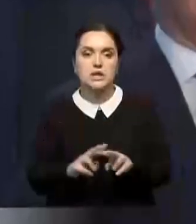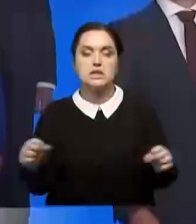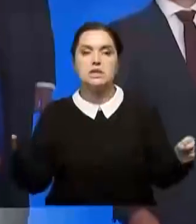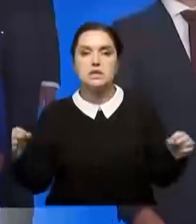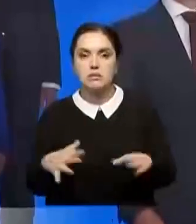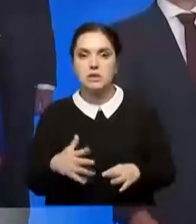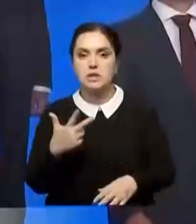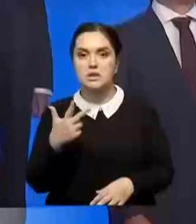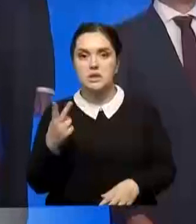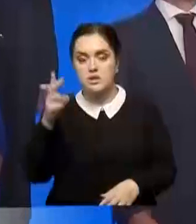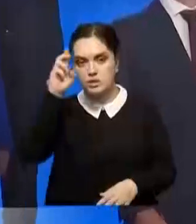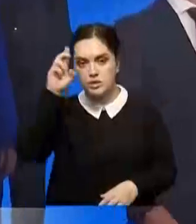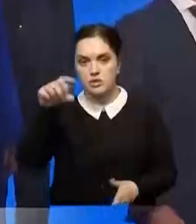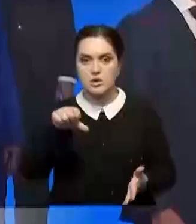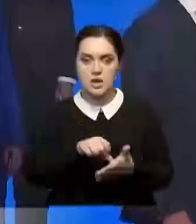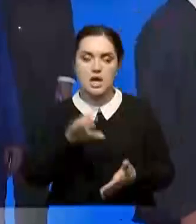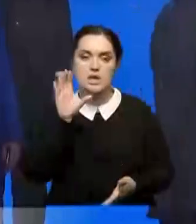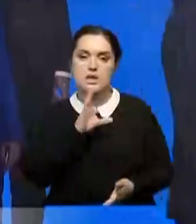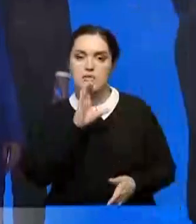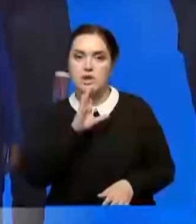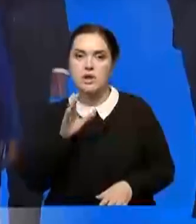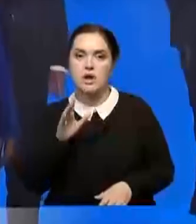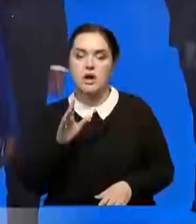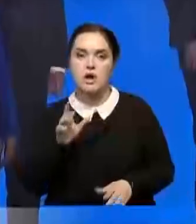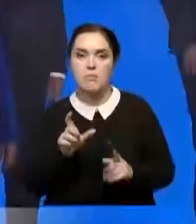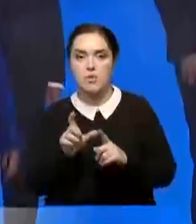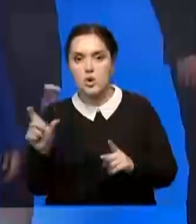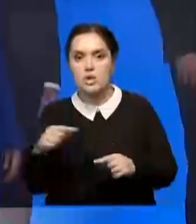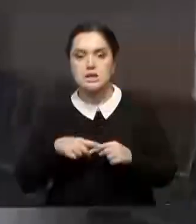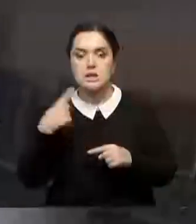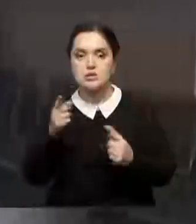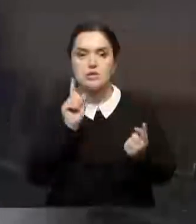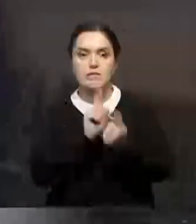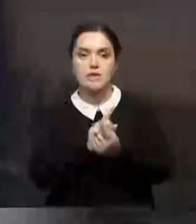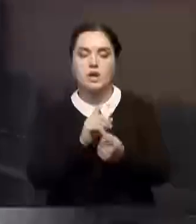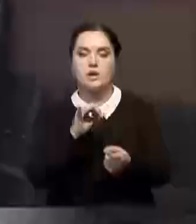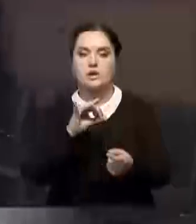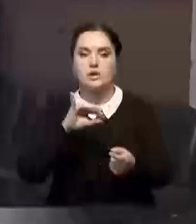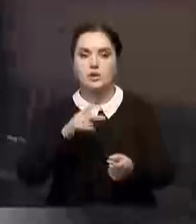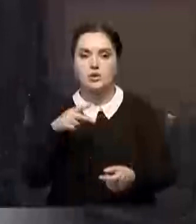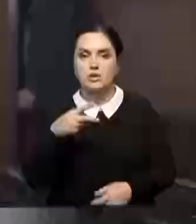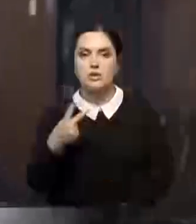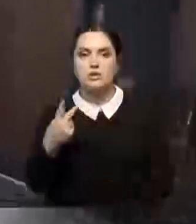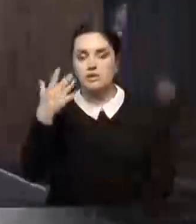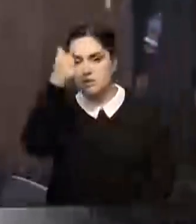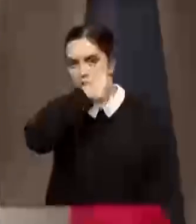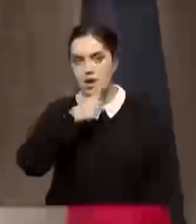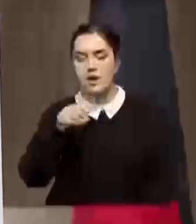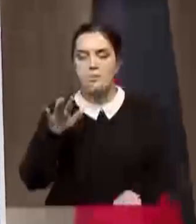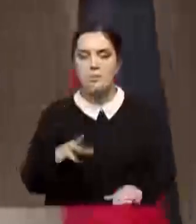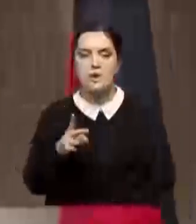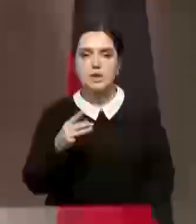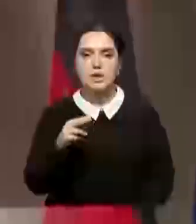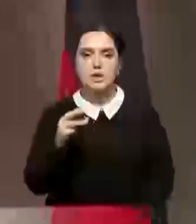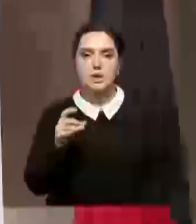американской столице собрались лидеры 32 стран-членов Североатлантического блока. Следующая встреча запланирована на июнь 2025